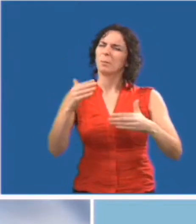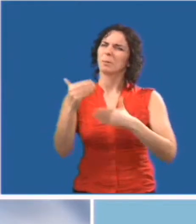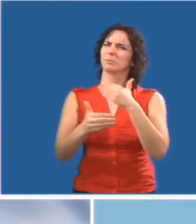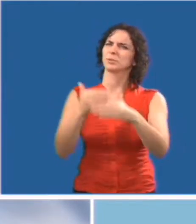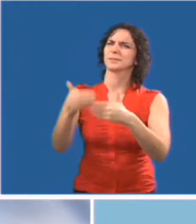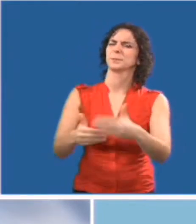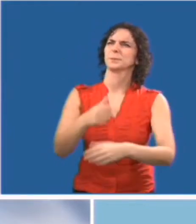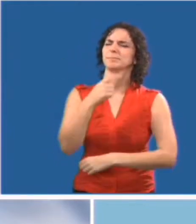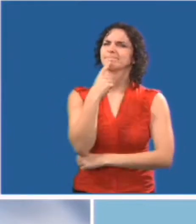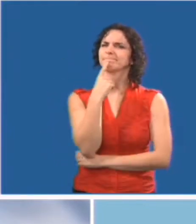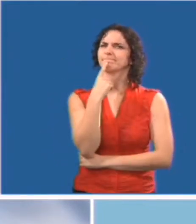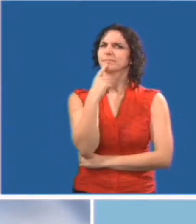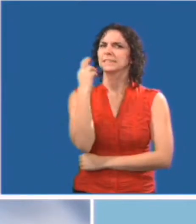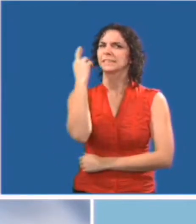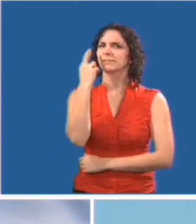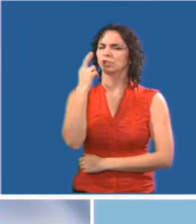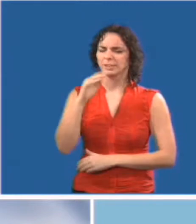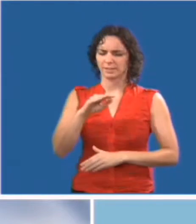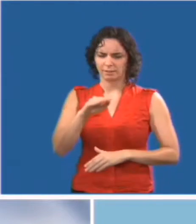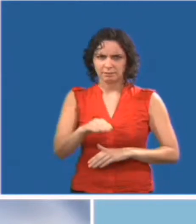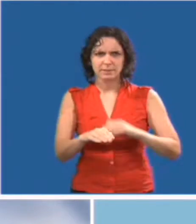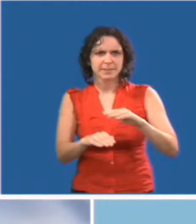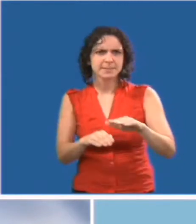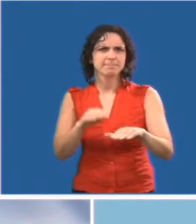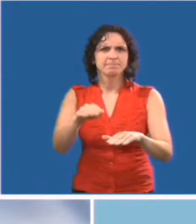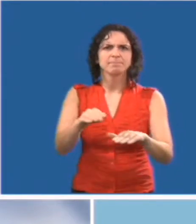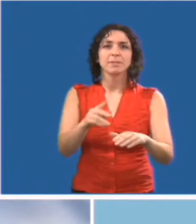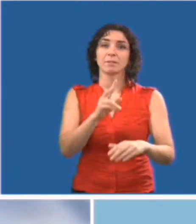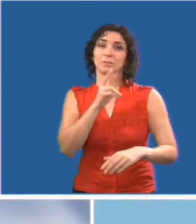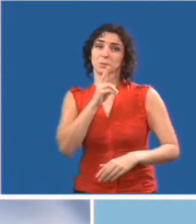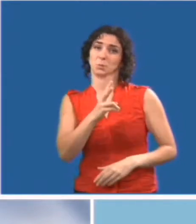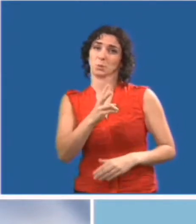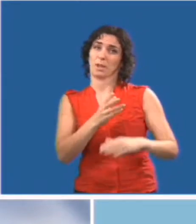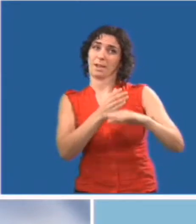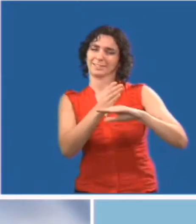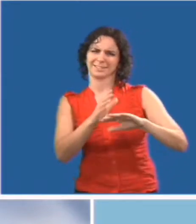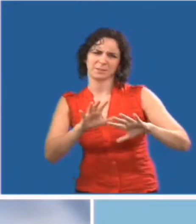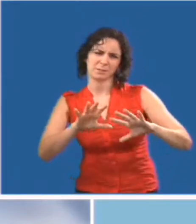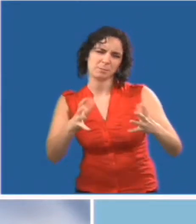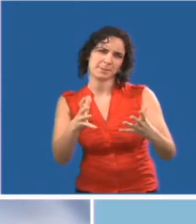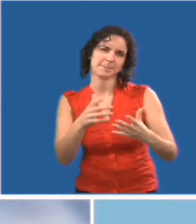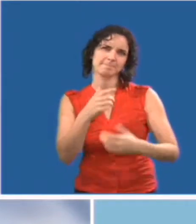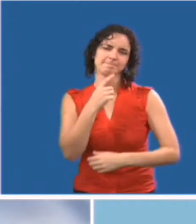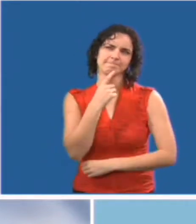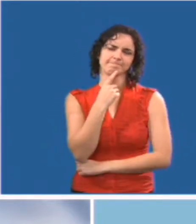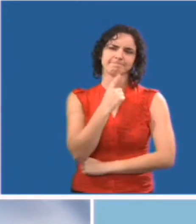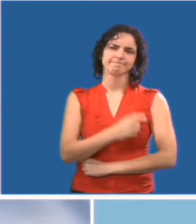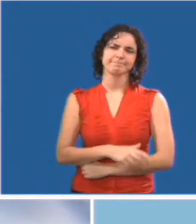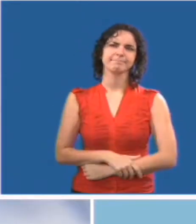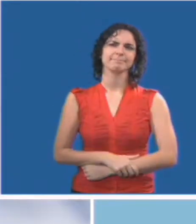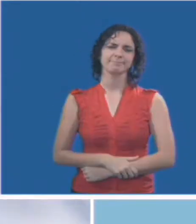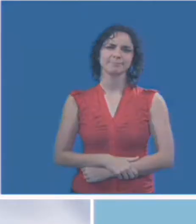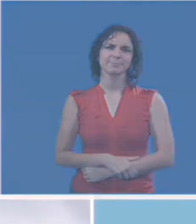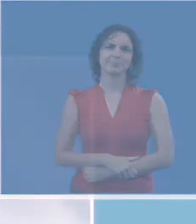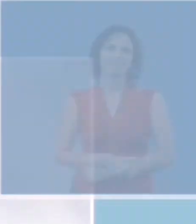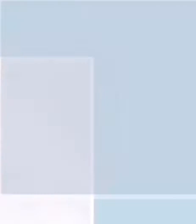établissez la marche à suivre pour assurer l'accès et offrir les accommodements nécessaires.